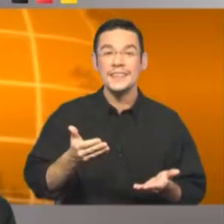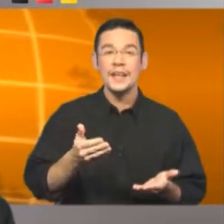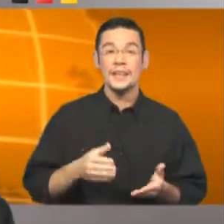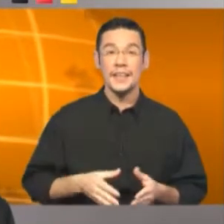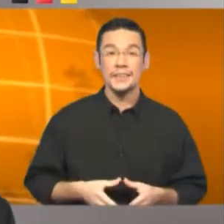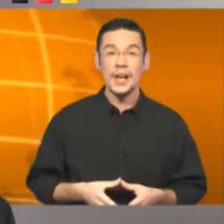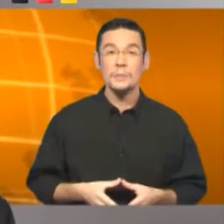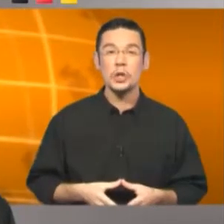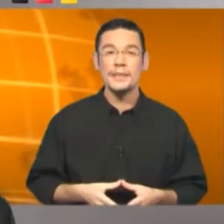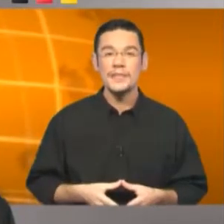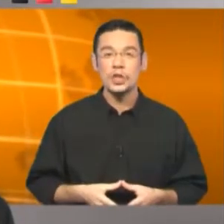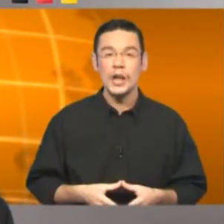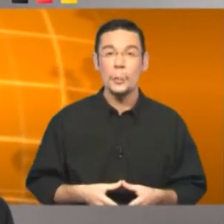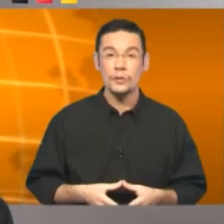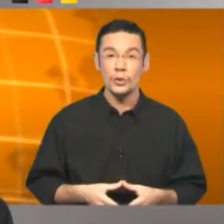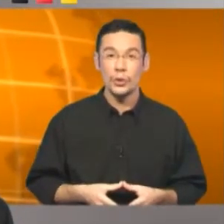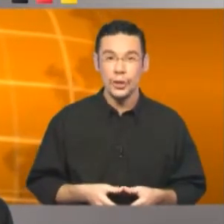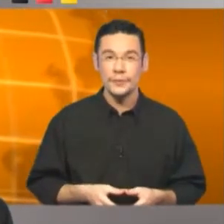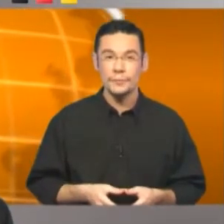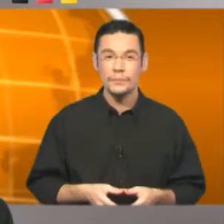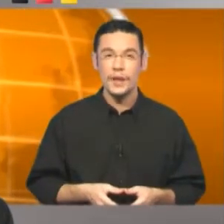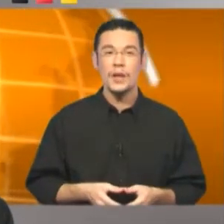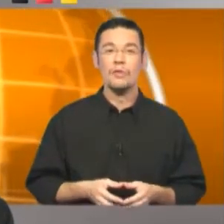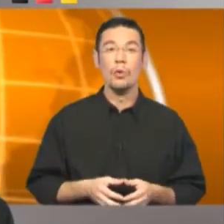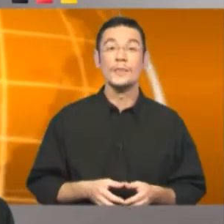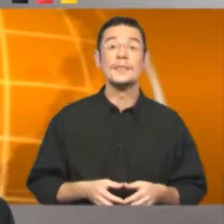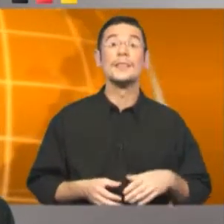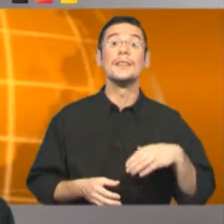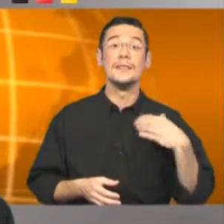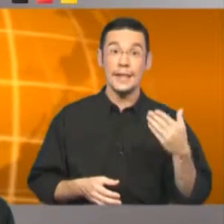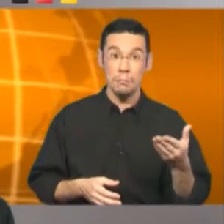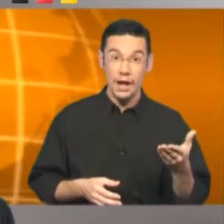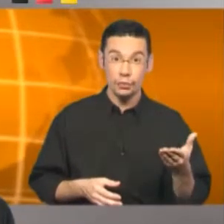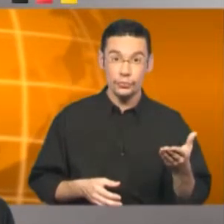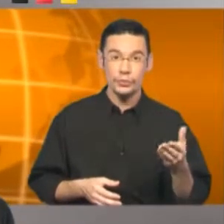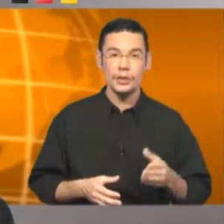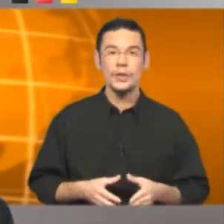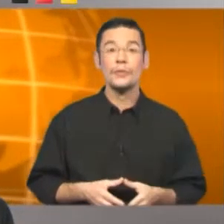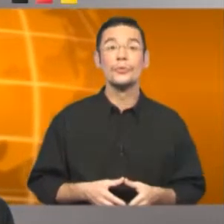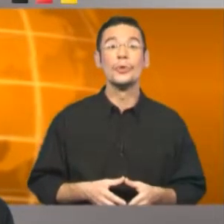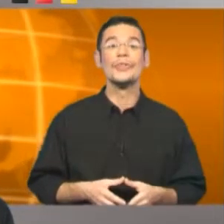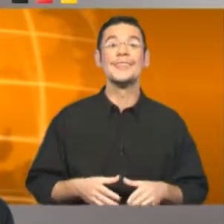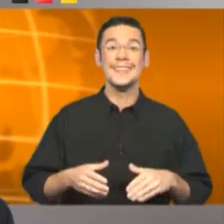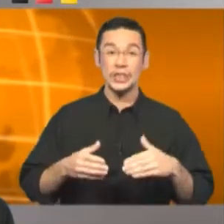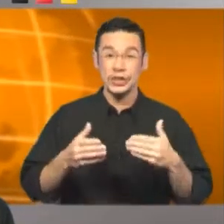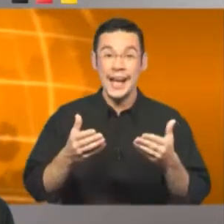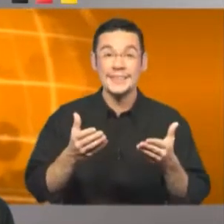Artikel, der zu einem spezifischen Hauptwort gehört. Wo ist der Bahnhof? Führt die Straße